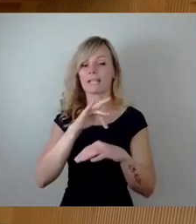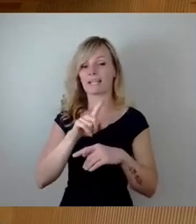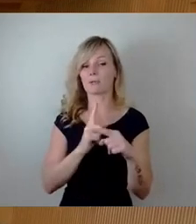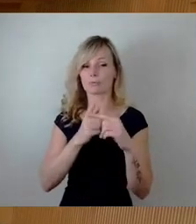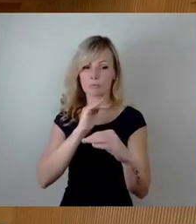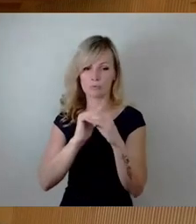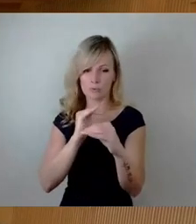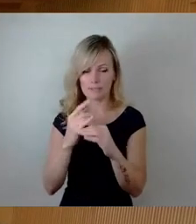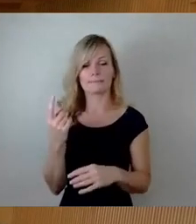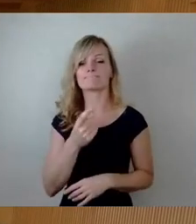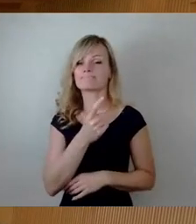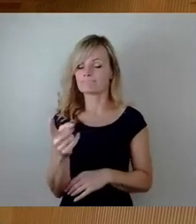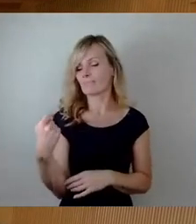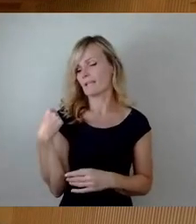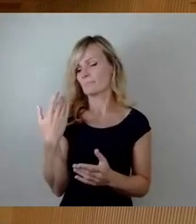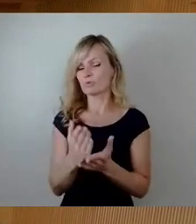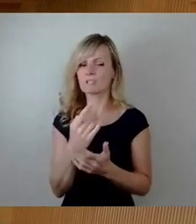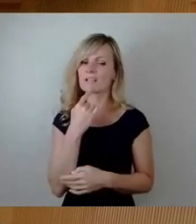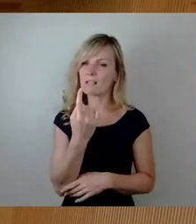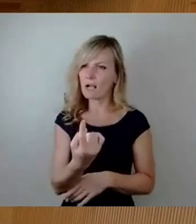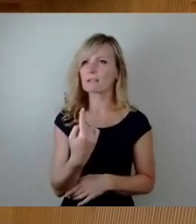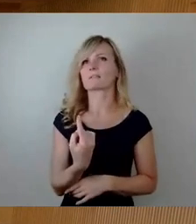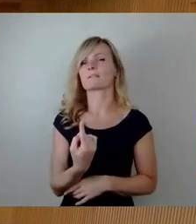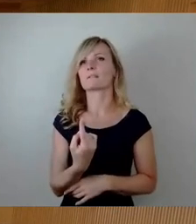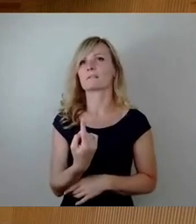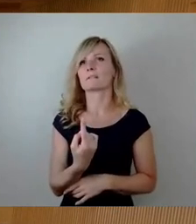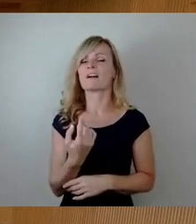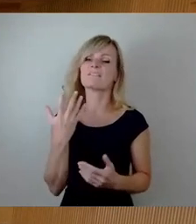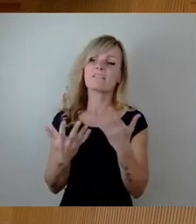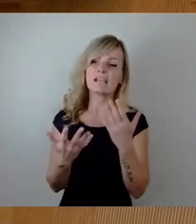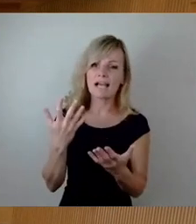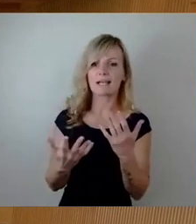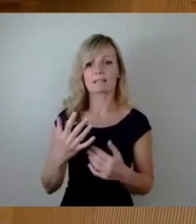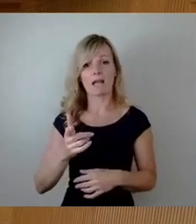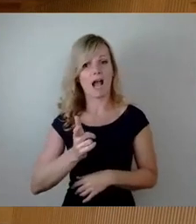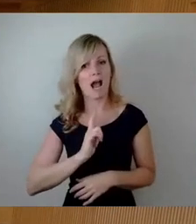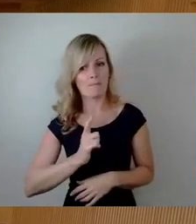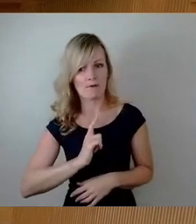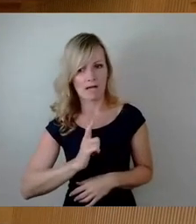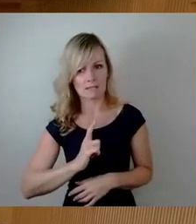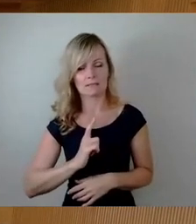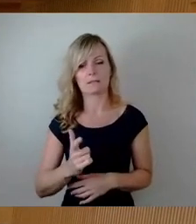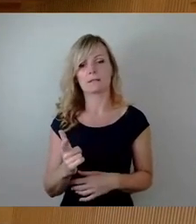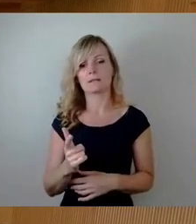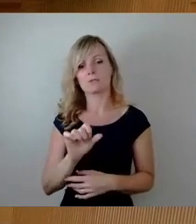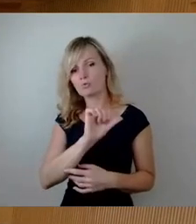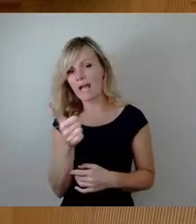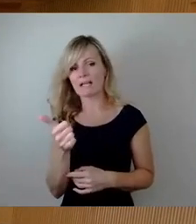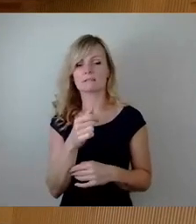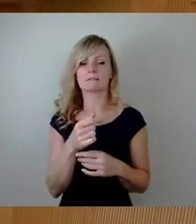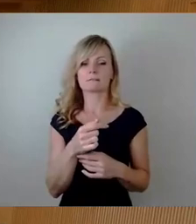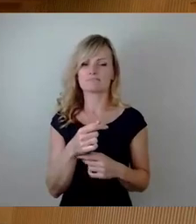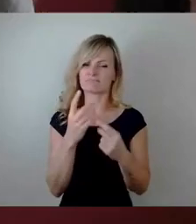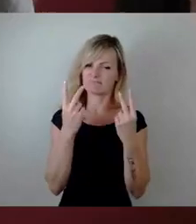Sie hatten zwar gerade gesagt, wir sollten vielleicht erstmal warten, dass wir erstmal die notwendigen Maßnahmen machen. Dazu hatte ich dann auch noch ein paar